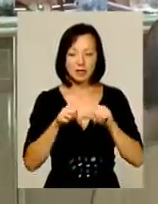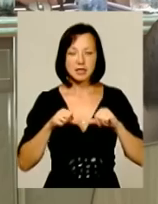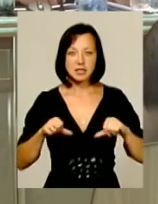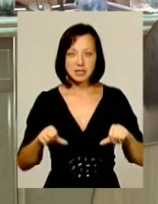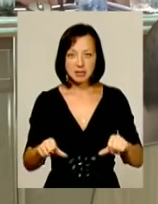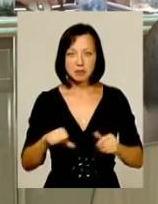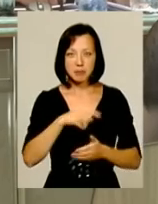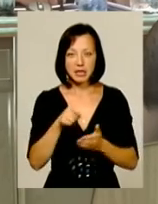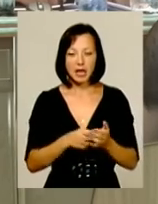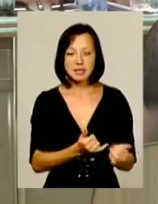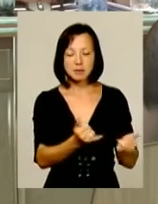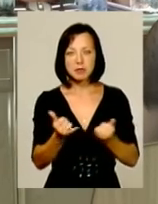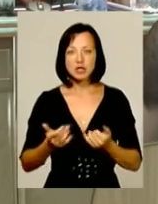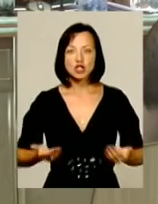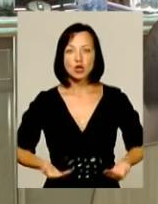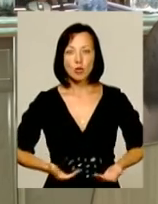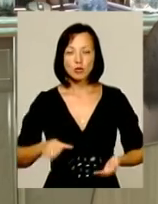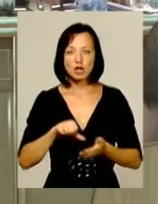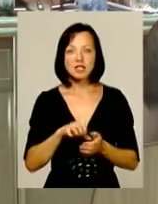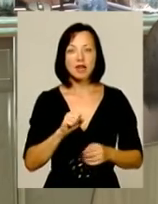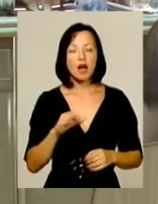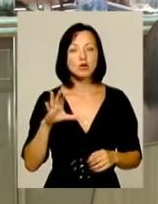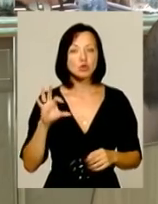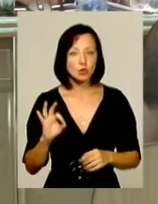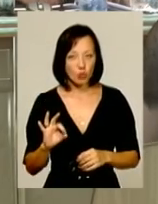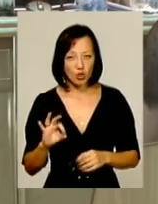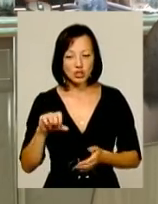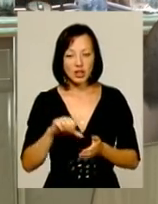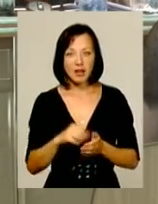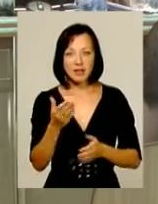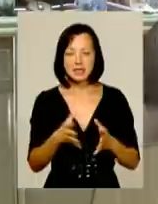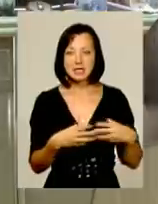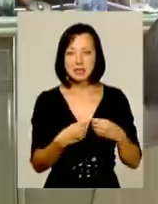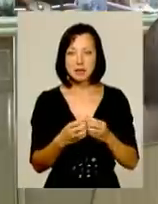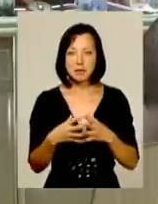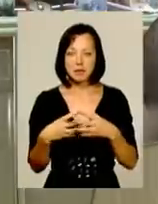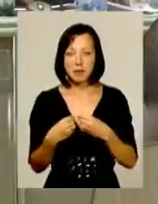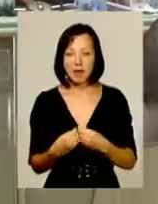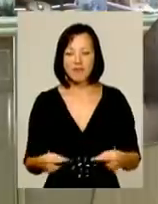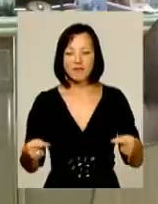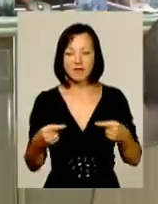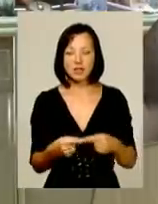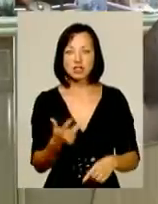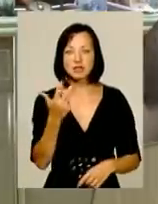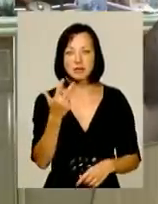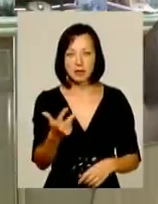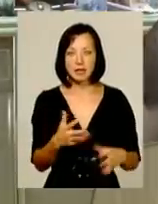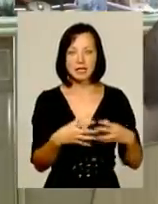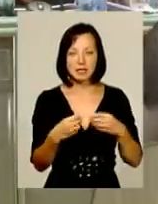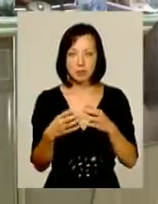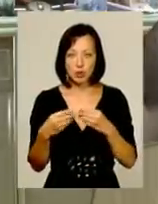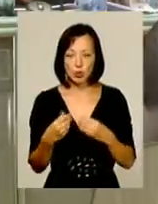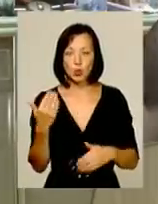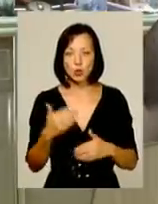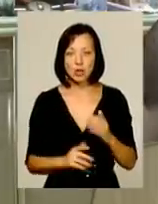комісії з питань забезпечення житлом, учасникам антитерористичних операцій та члени їх в СІВА визначили три сім'ї, які вже